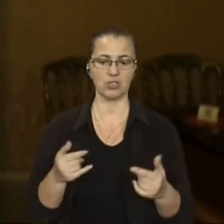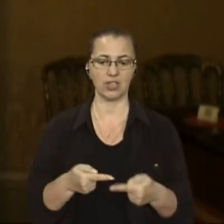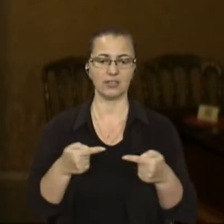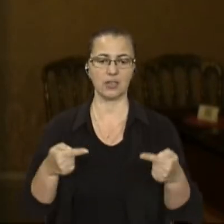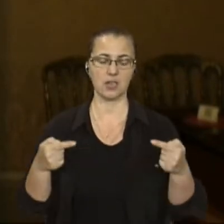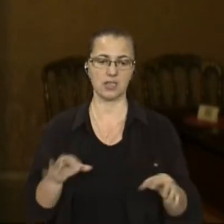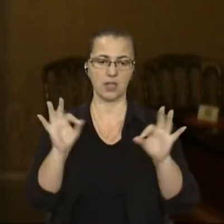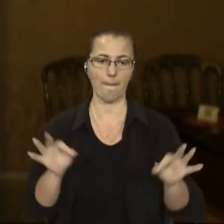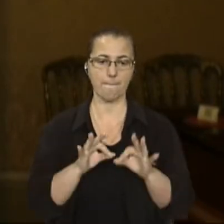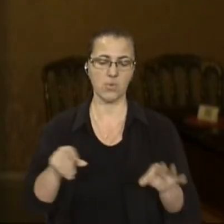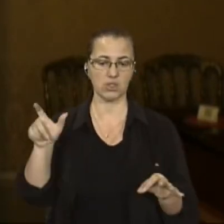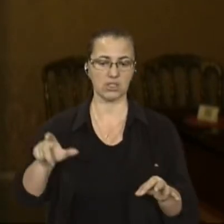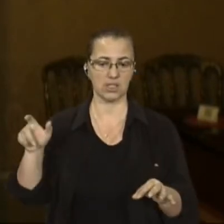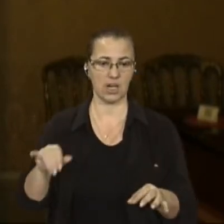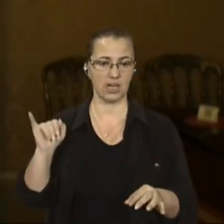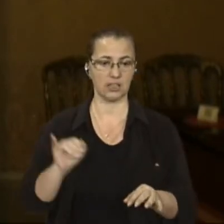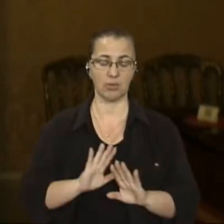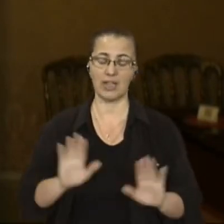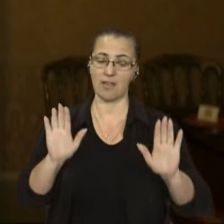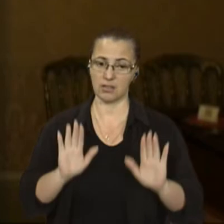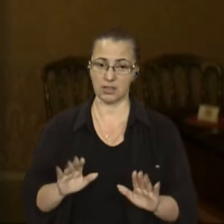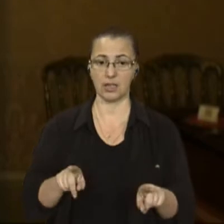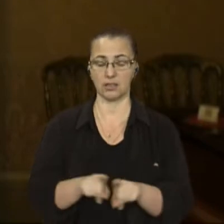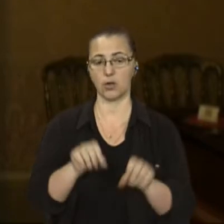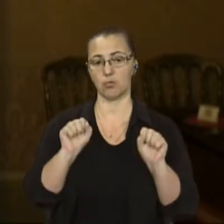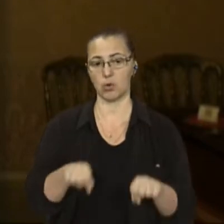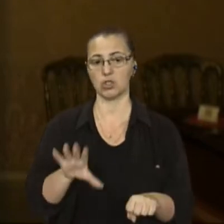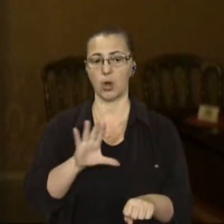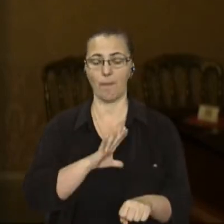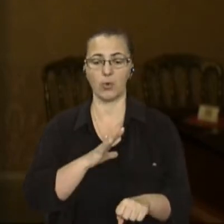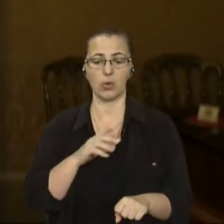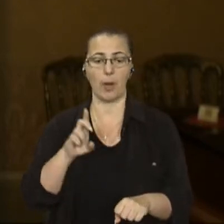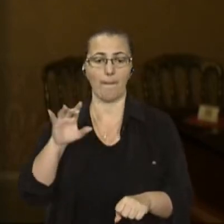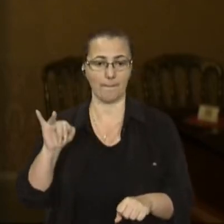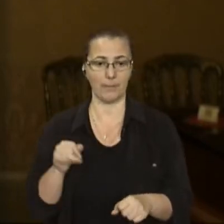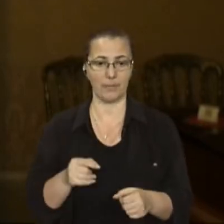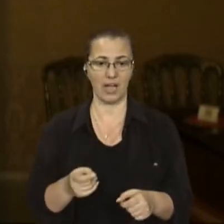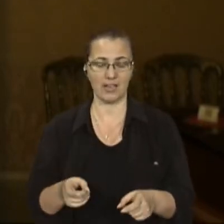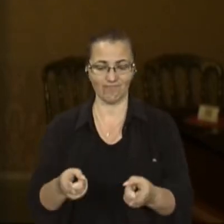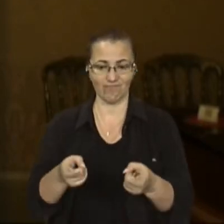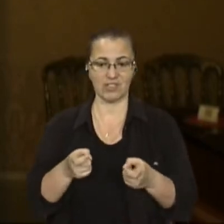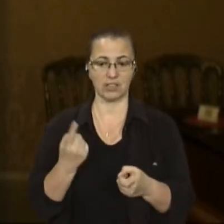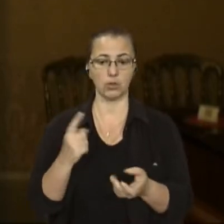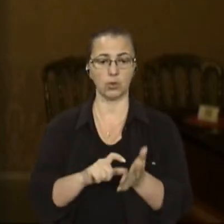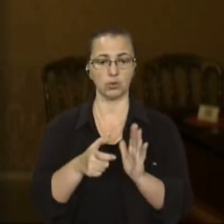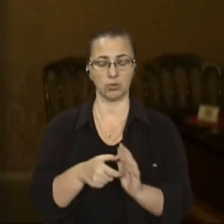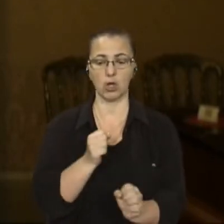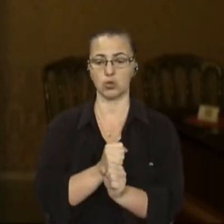музикантами і не тільки. А також можна було задіяти ще одну кімнату, щоб зробити чи